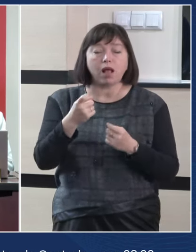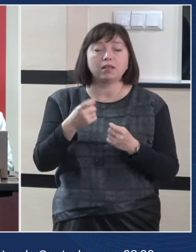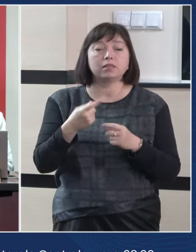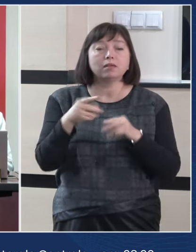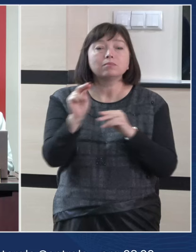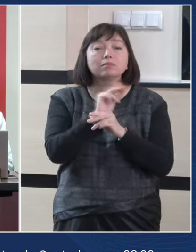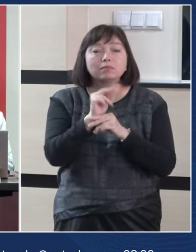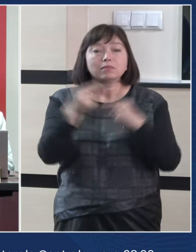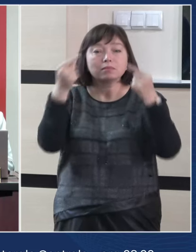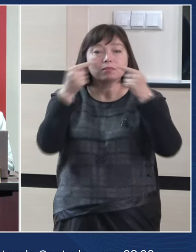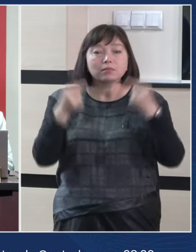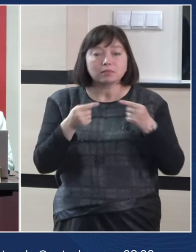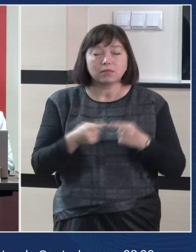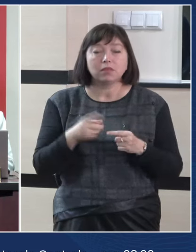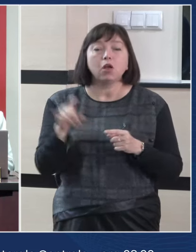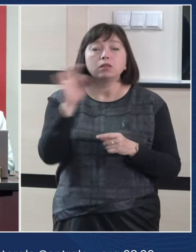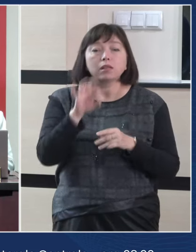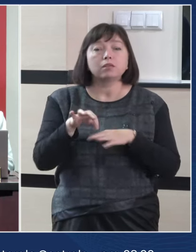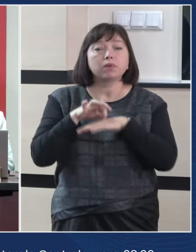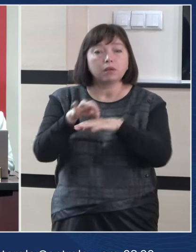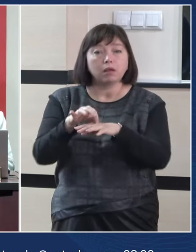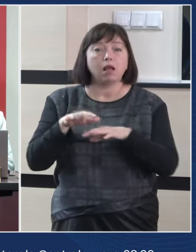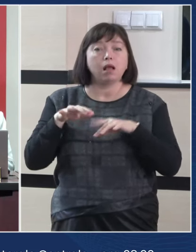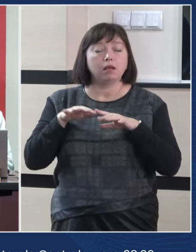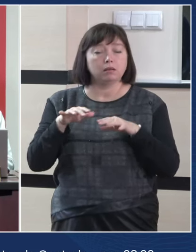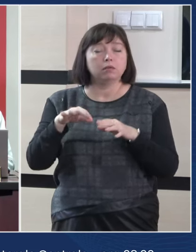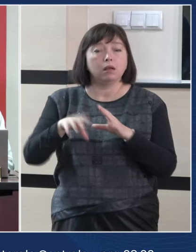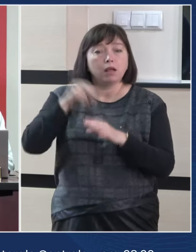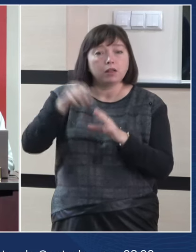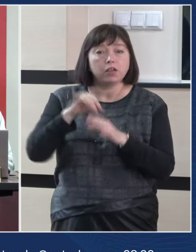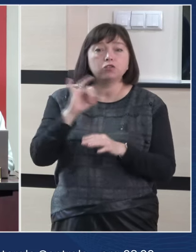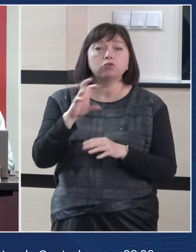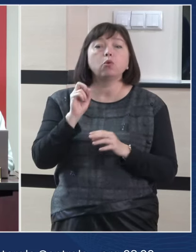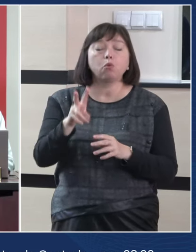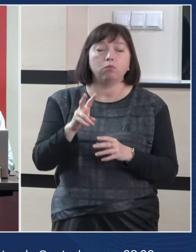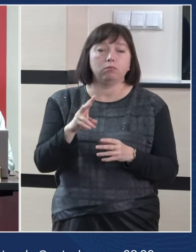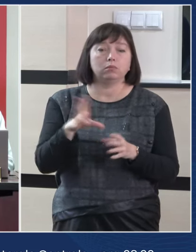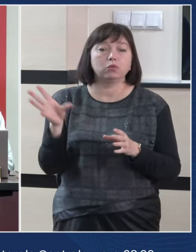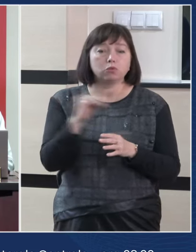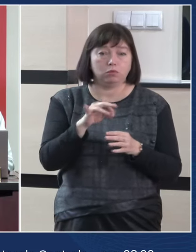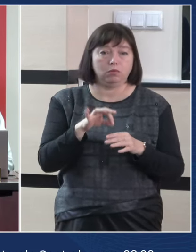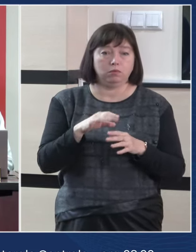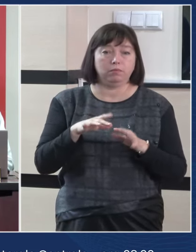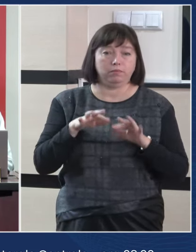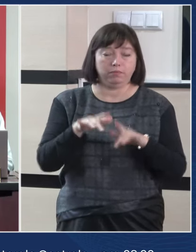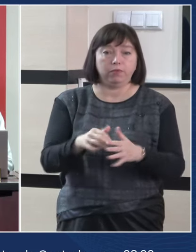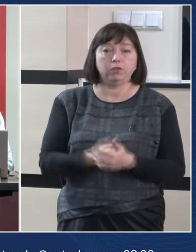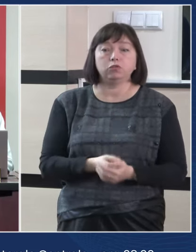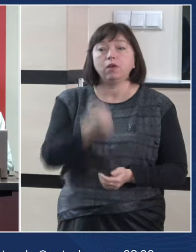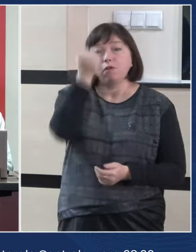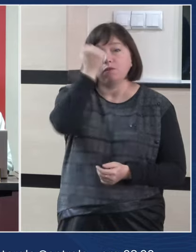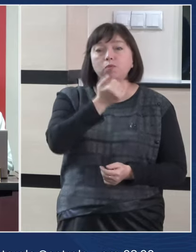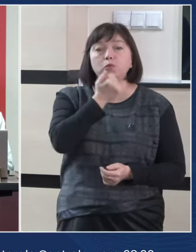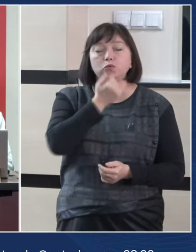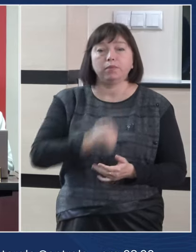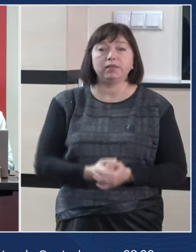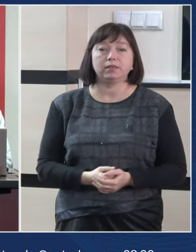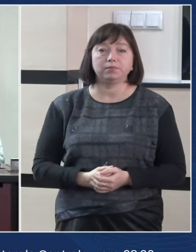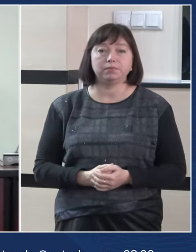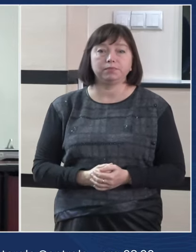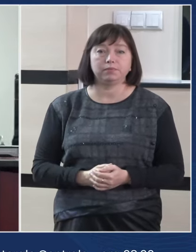actualizate despre mersul votării și despre desfășurarea procesului electoral. Vă mulțumesc!